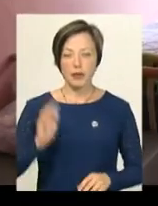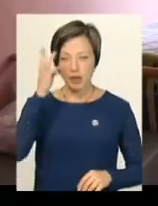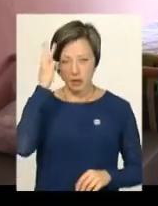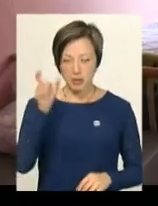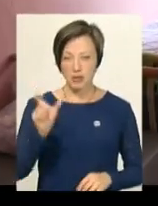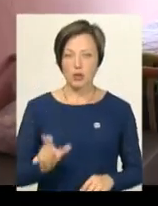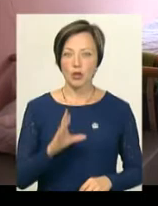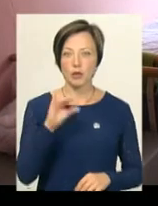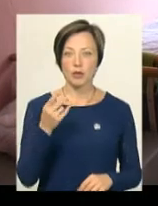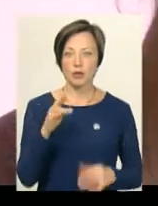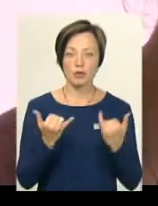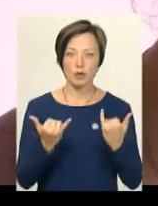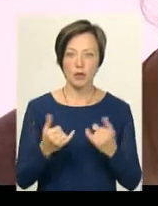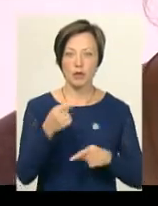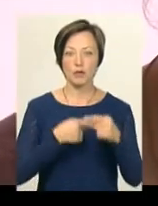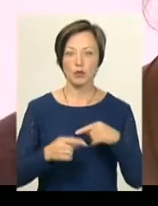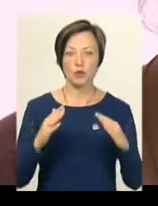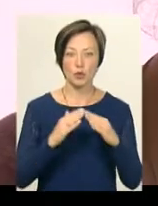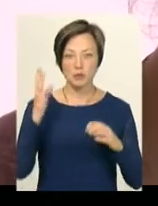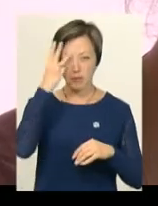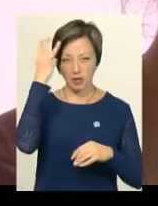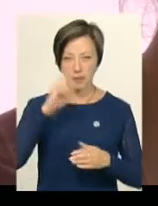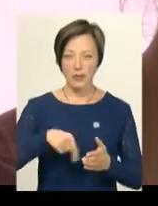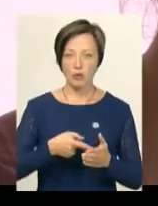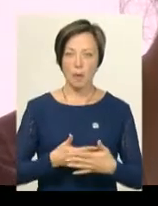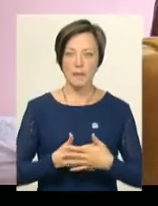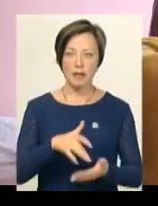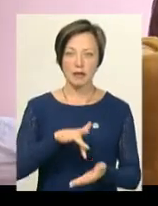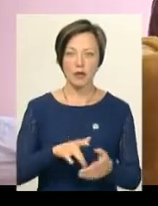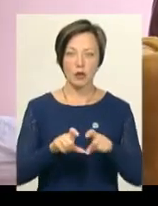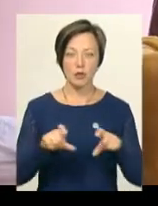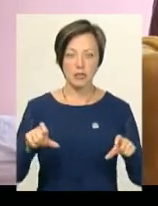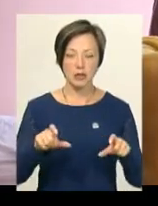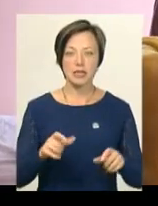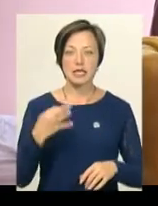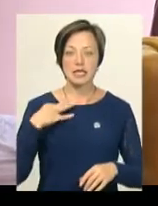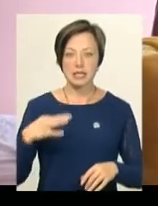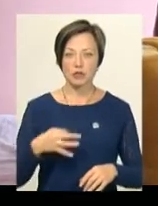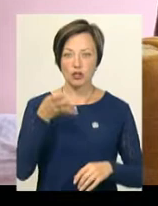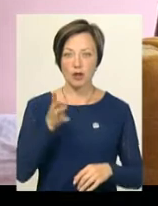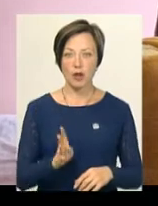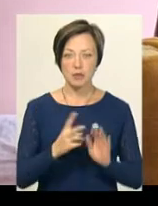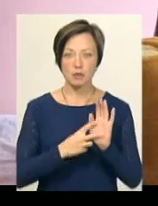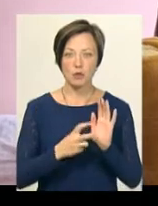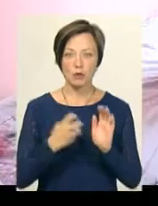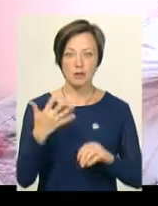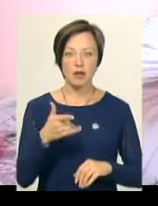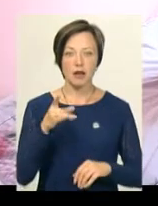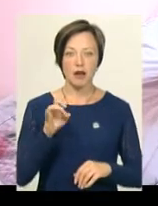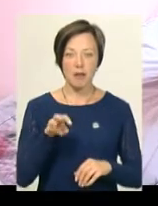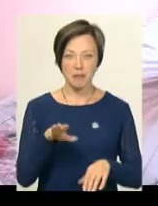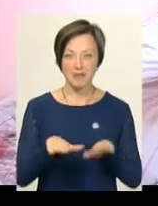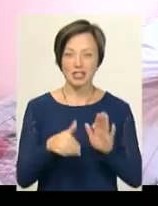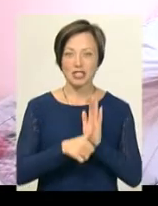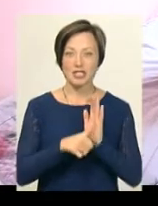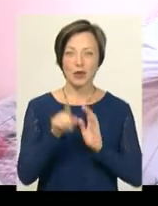Хмельничанка Юлія Теслюк сьогодні повертається додому з Хмельницького міського перинатального центру. Сина вагою 4 кілограми 750 грамів та з